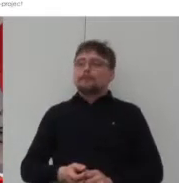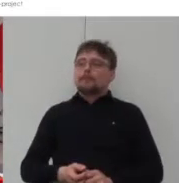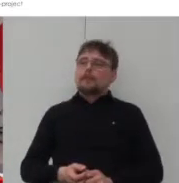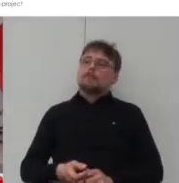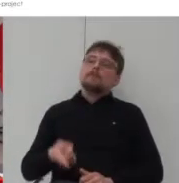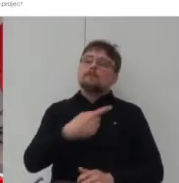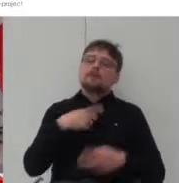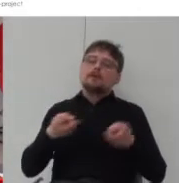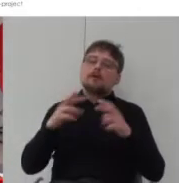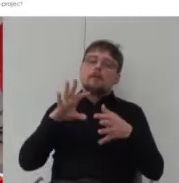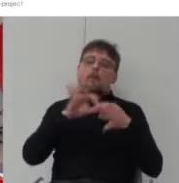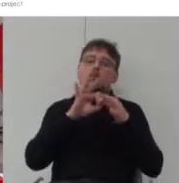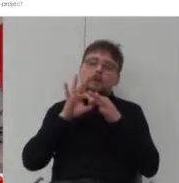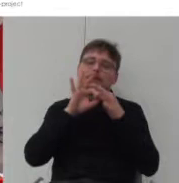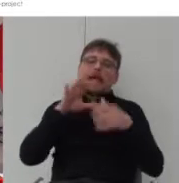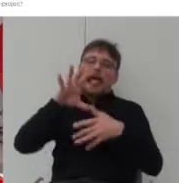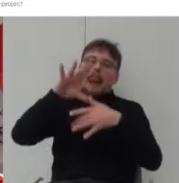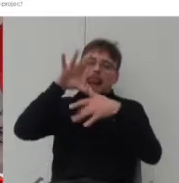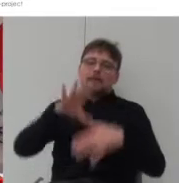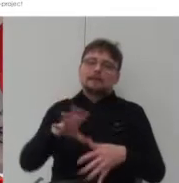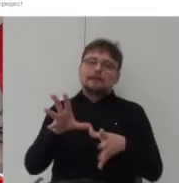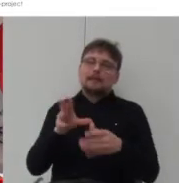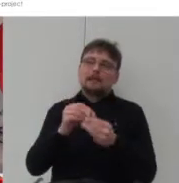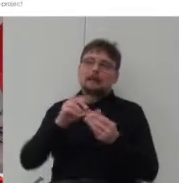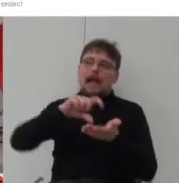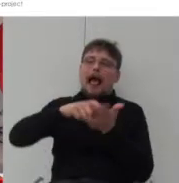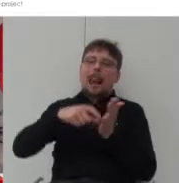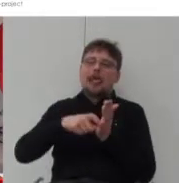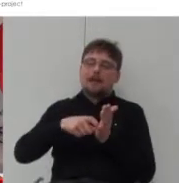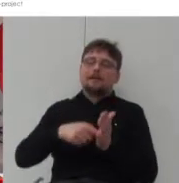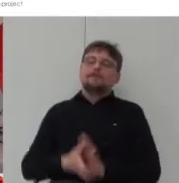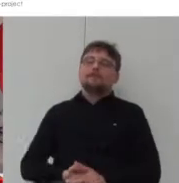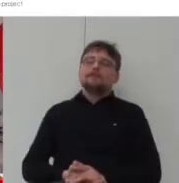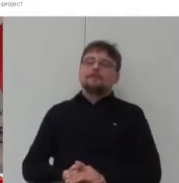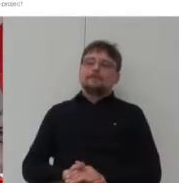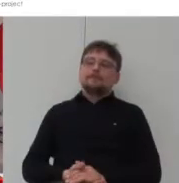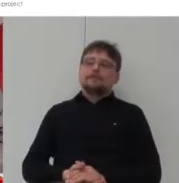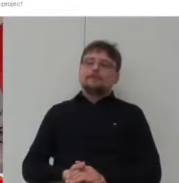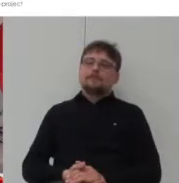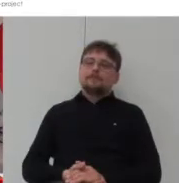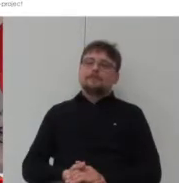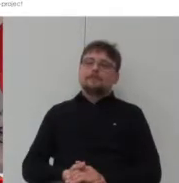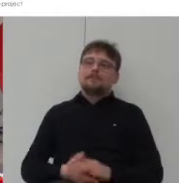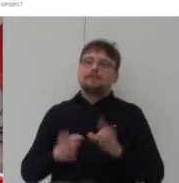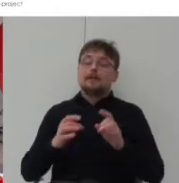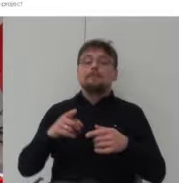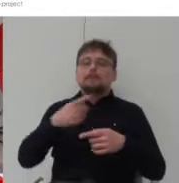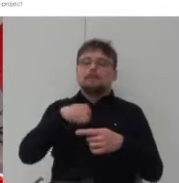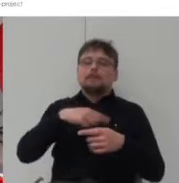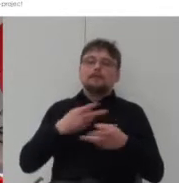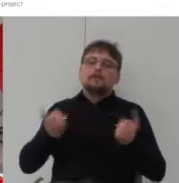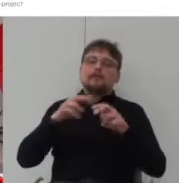połączenie klatki schodowej z galerią która jest bardzo popularna w Danii więc stworzymy otwartą klatkę schodową